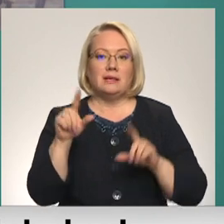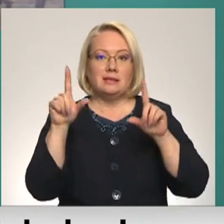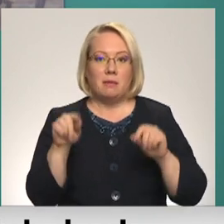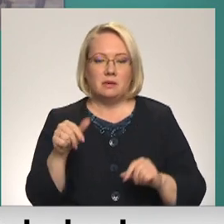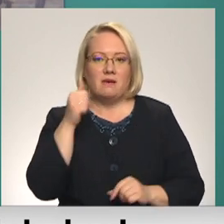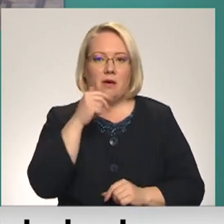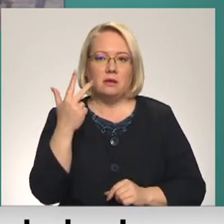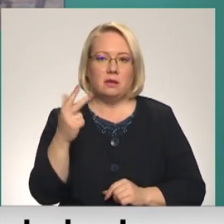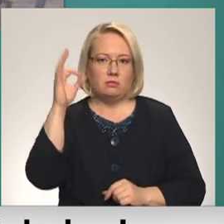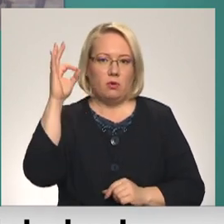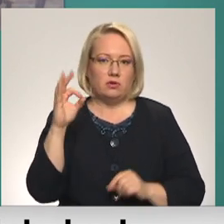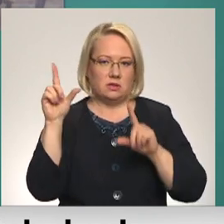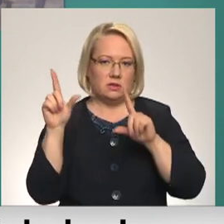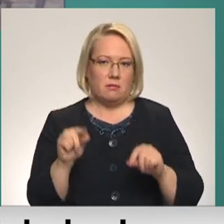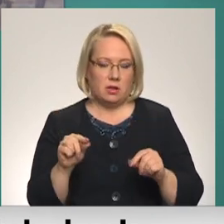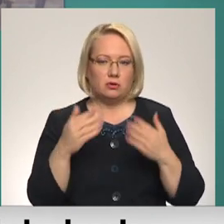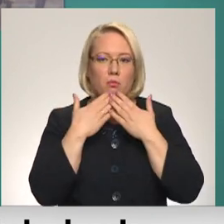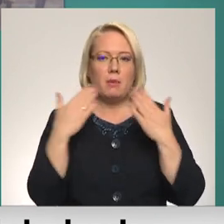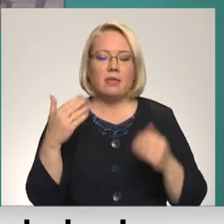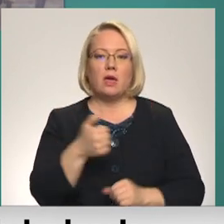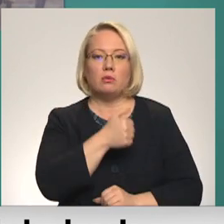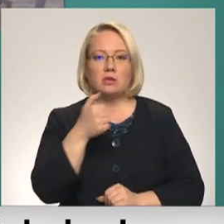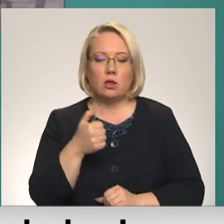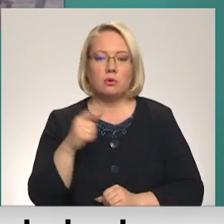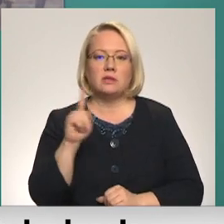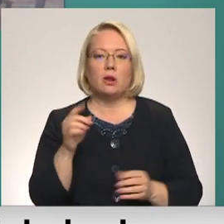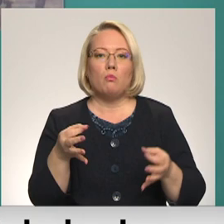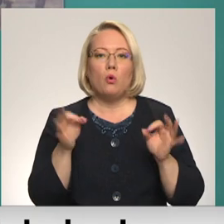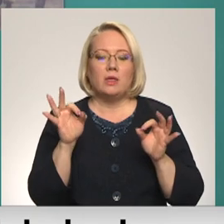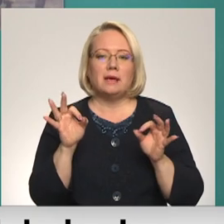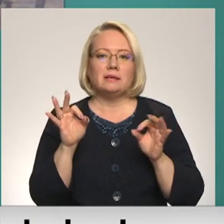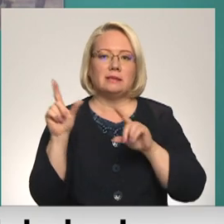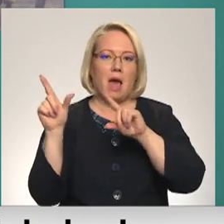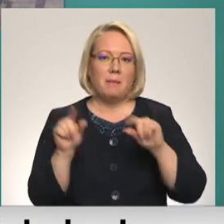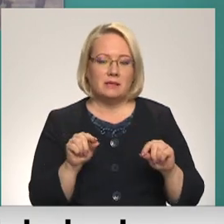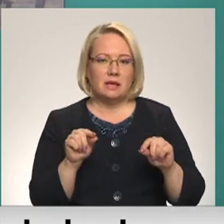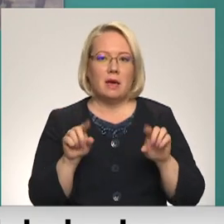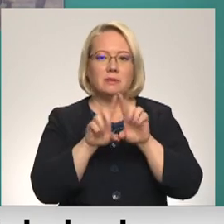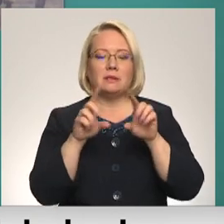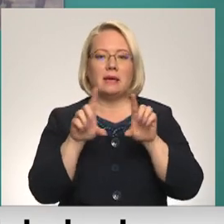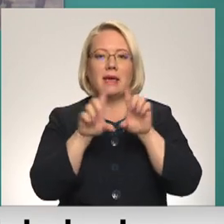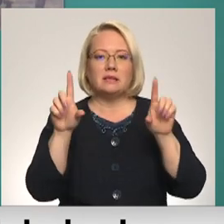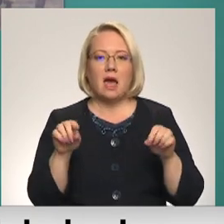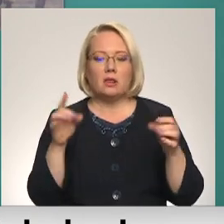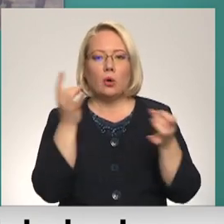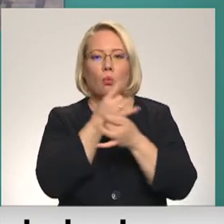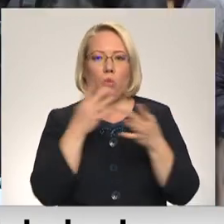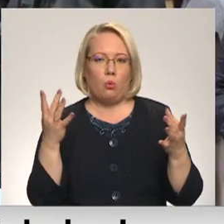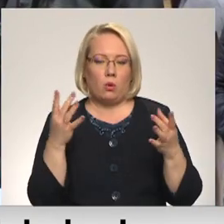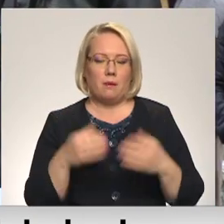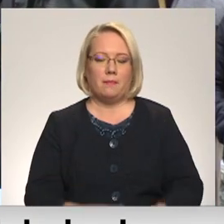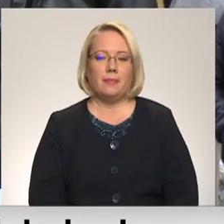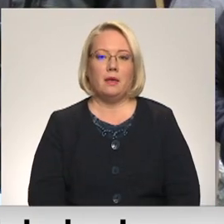% samazinājums. Tā kā pēdējos gados ir būtiski samazinājums iestādes kultūra, iestādēja kultūra.